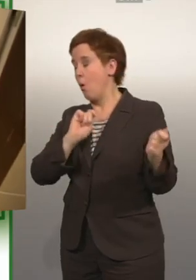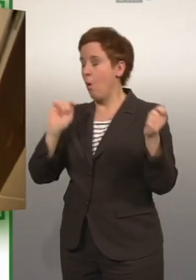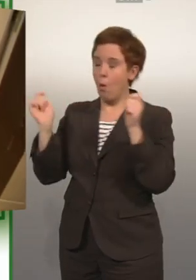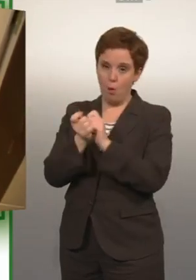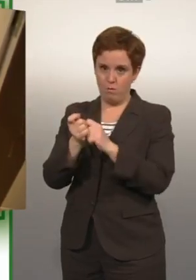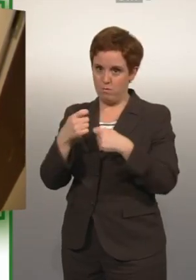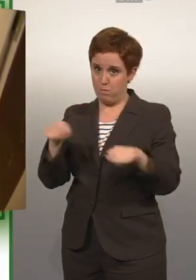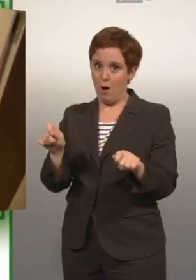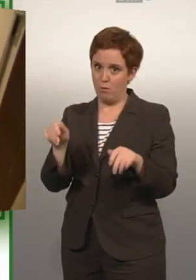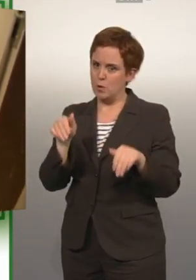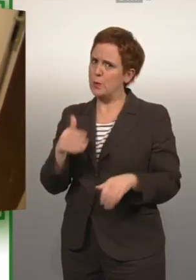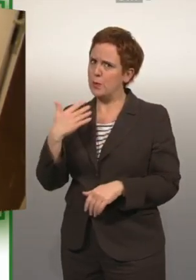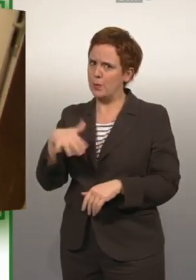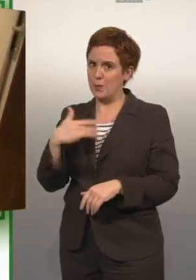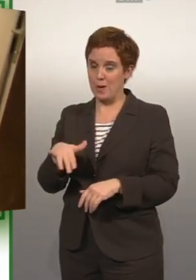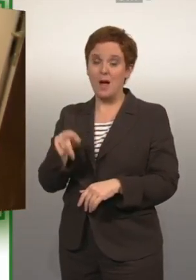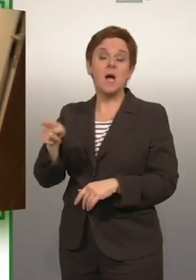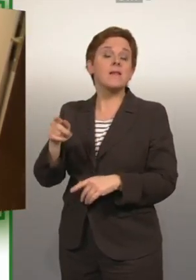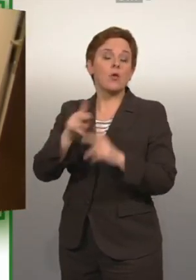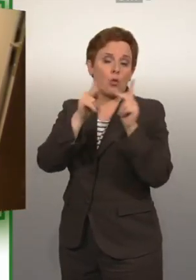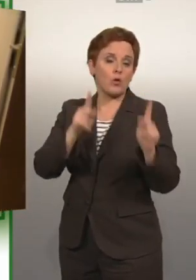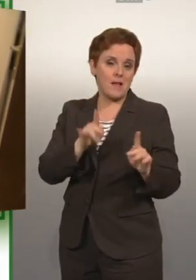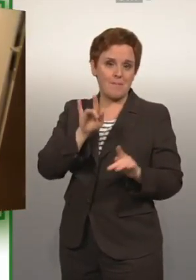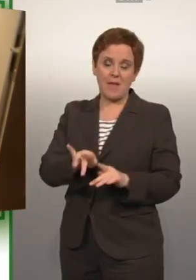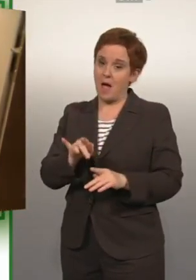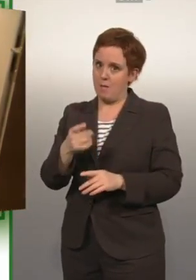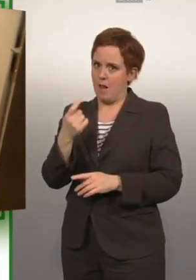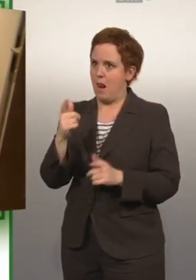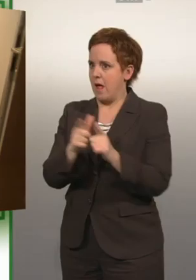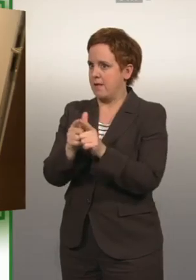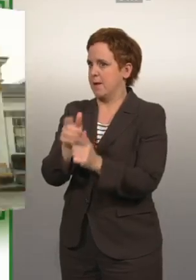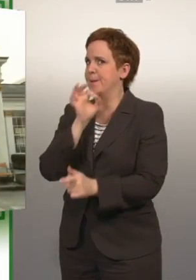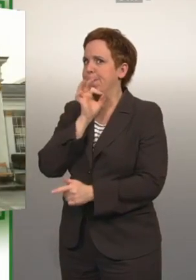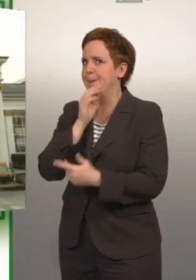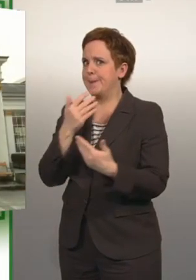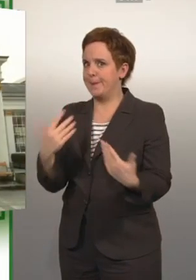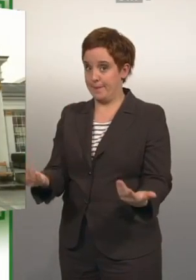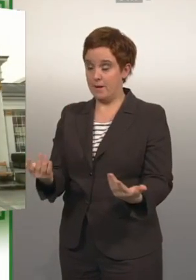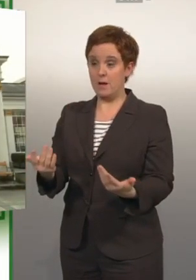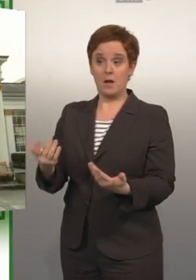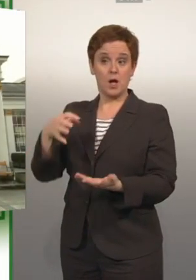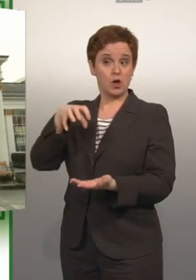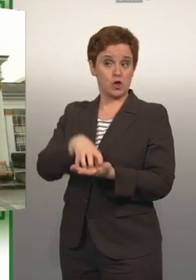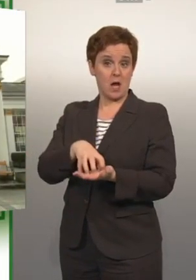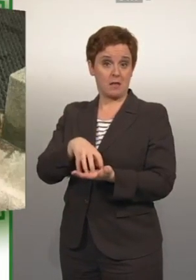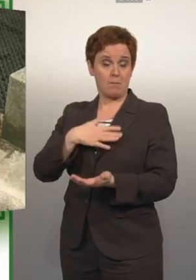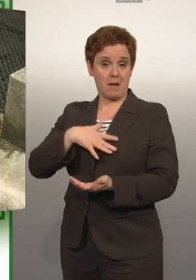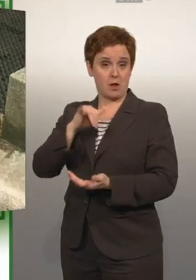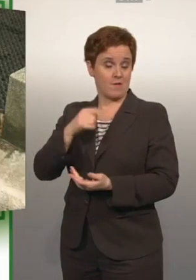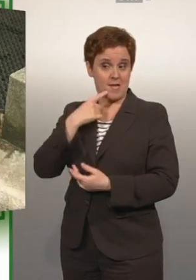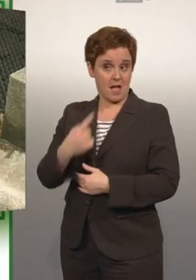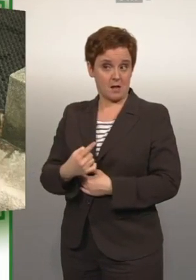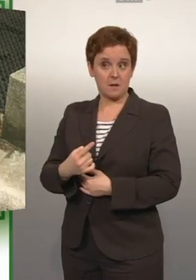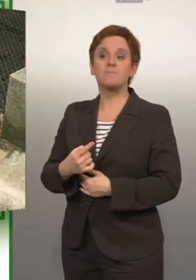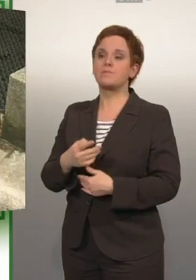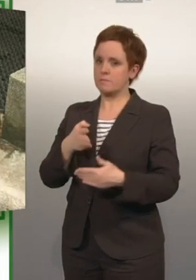schon ein Konzept, aber die Finanzierung sei nicht möglich, argumentieren die Eigentümer. Und was sagt die Stadt dazu? In